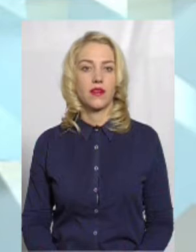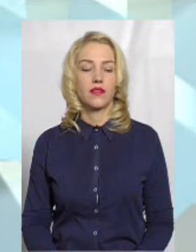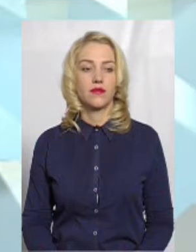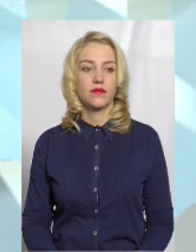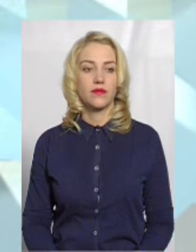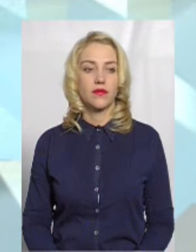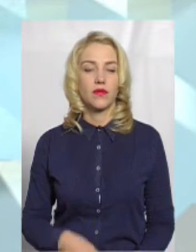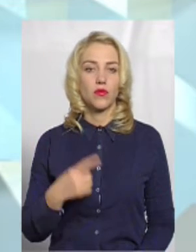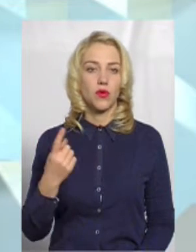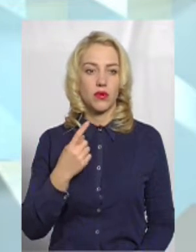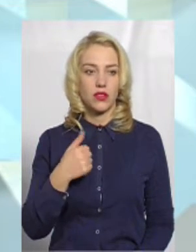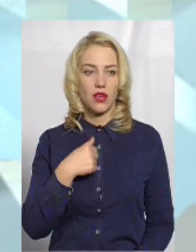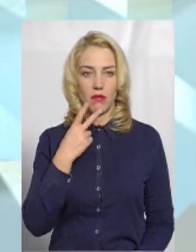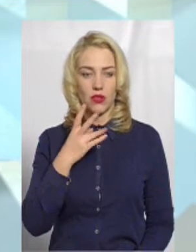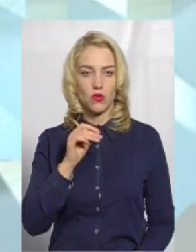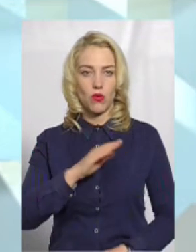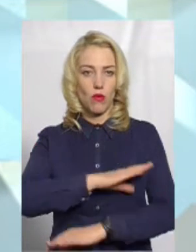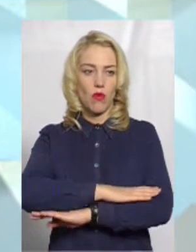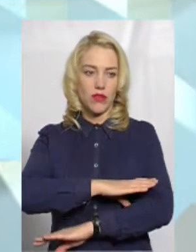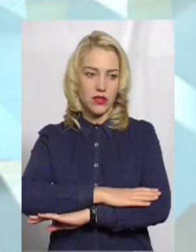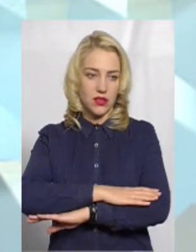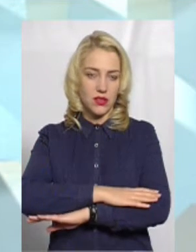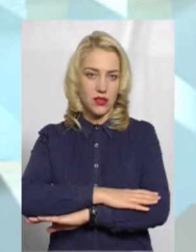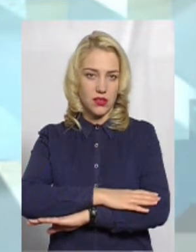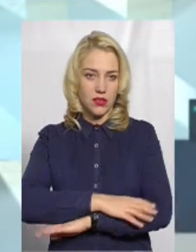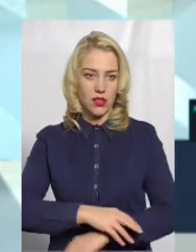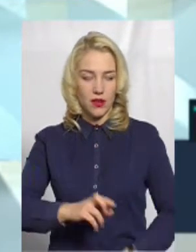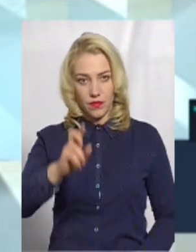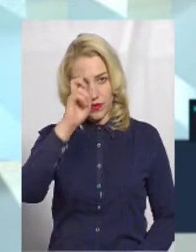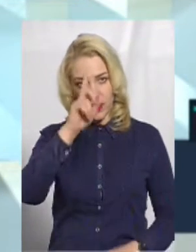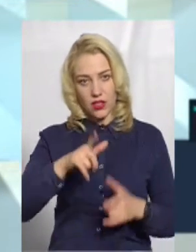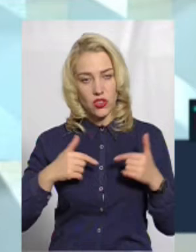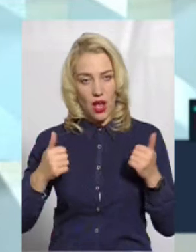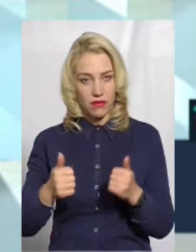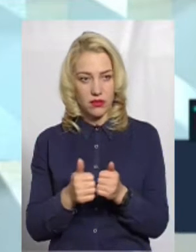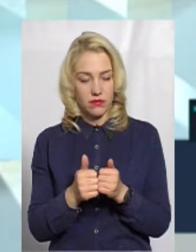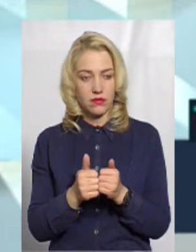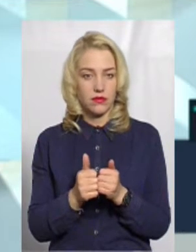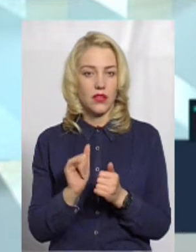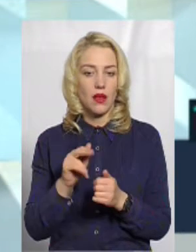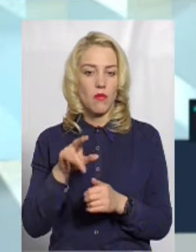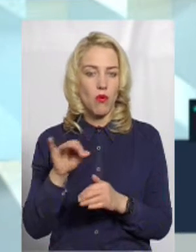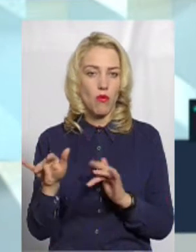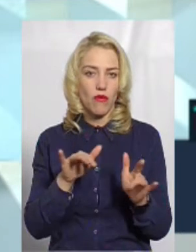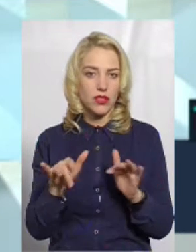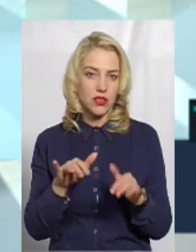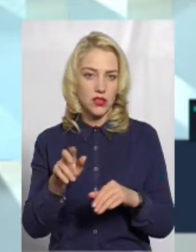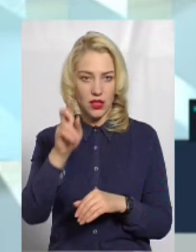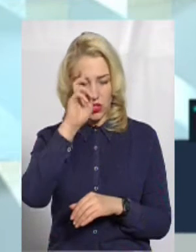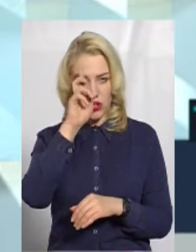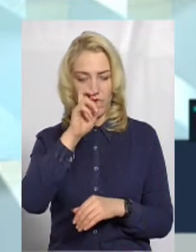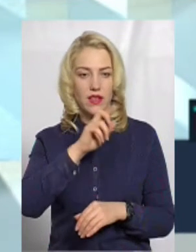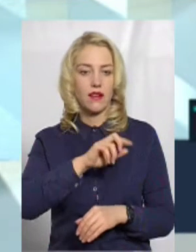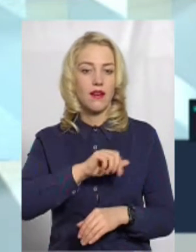я так бачу по поведінці держави і по поведінці державних